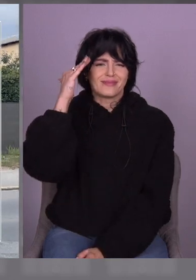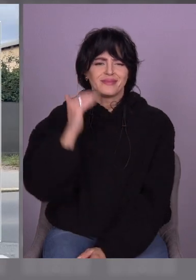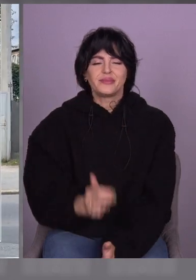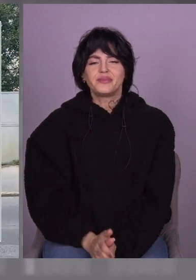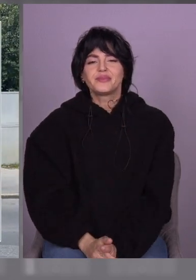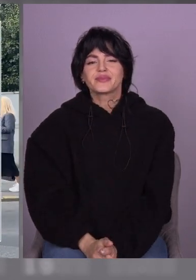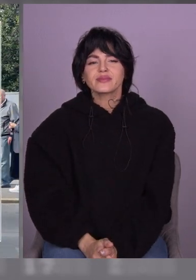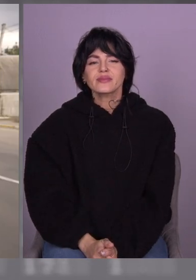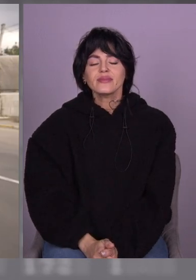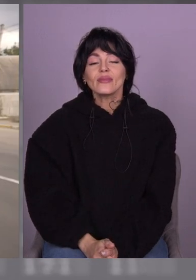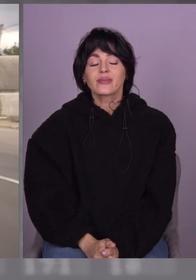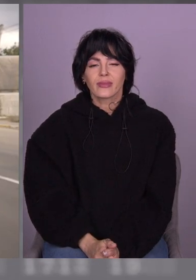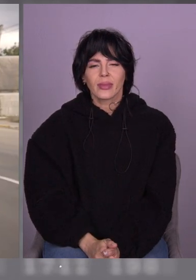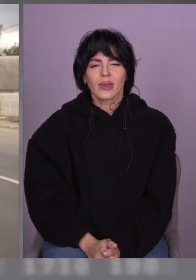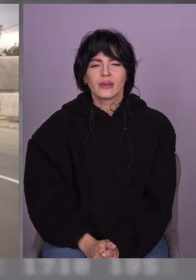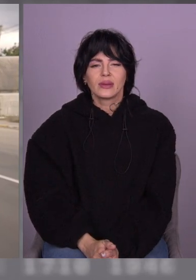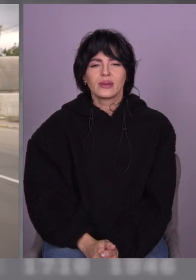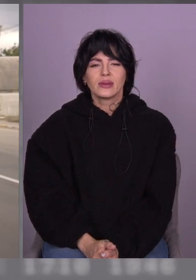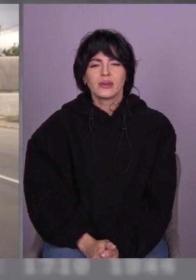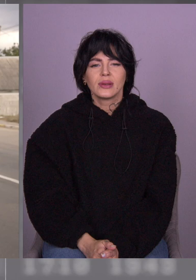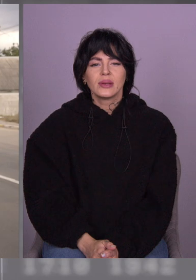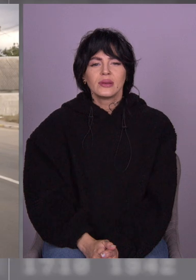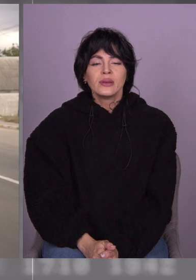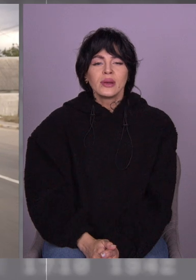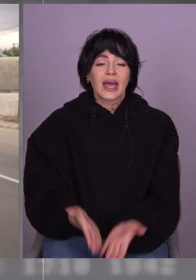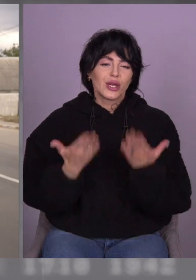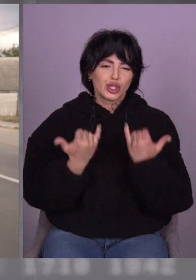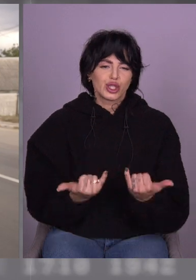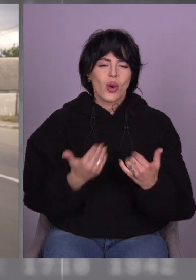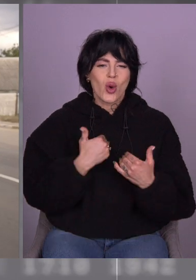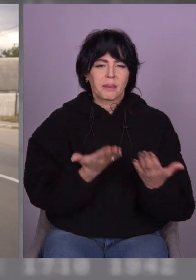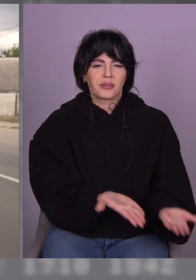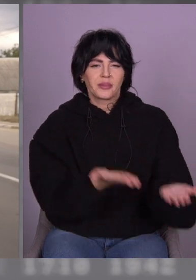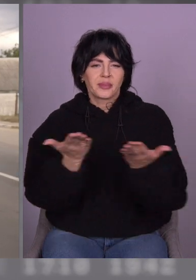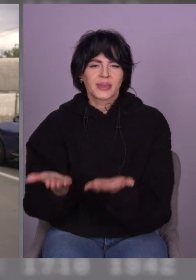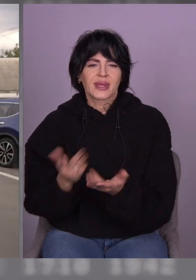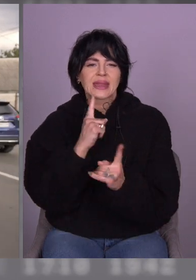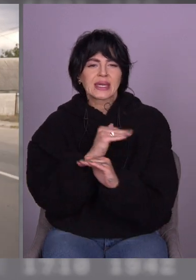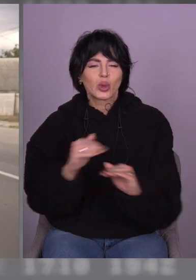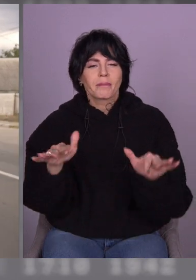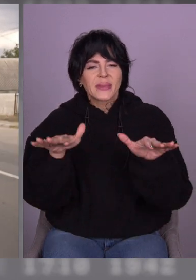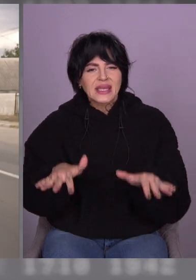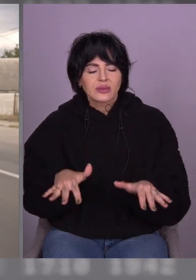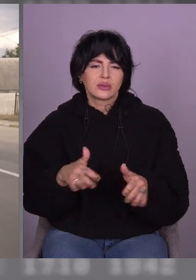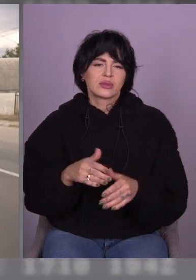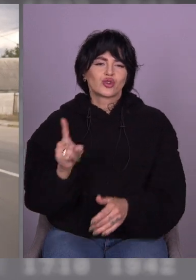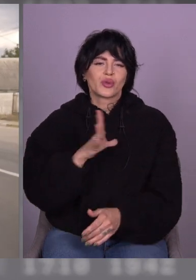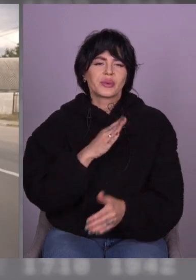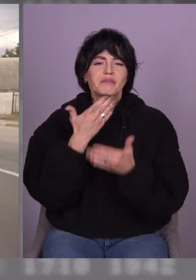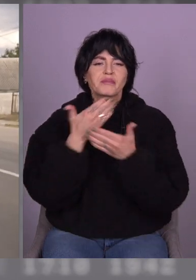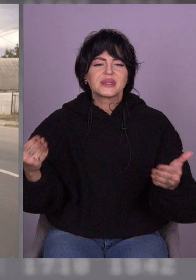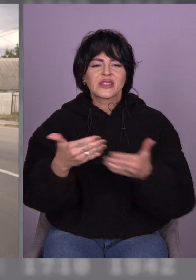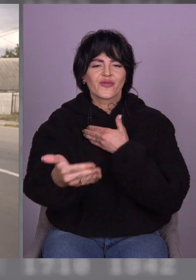Я пропоную зараз пройтися десь в більш тихіше якесь місце, щоб ми могли декілька фінальних